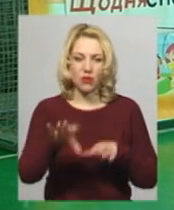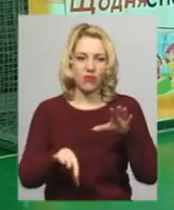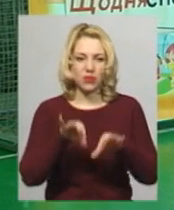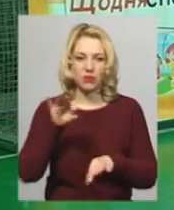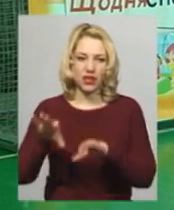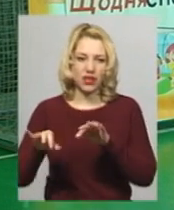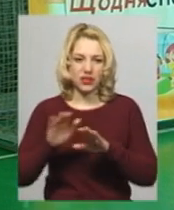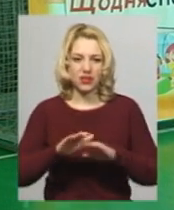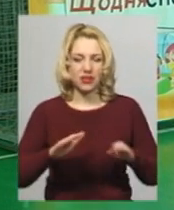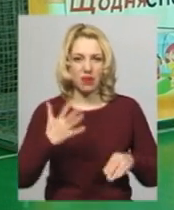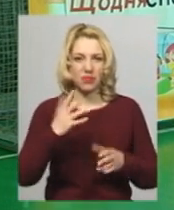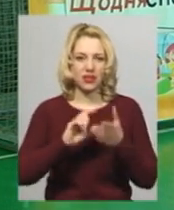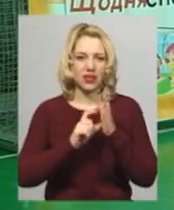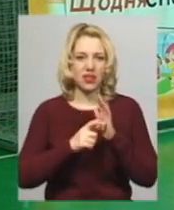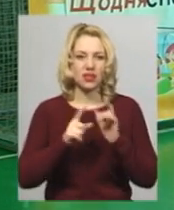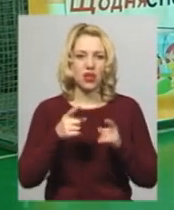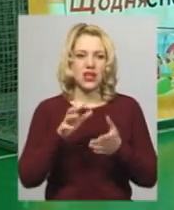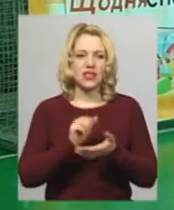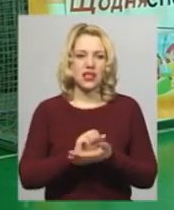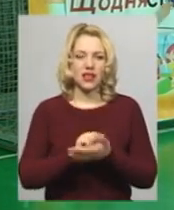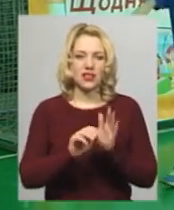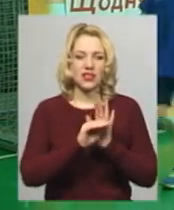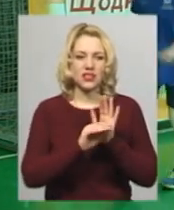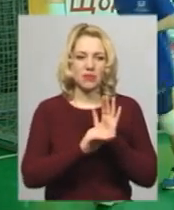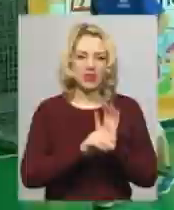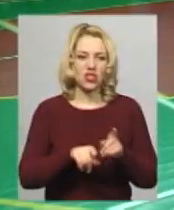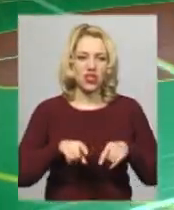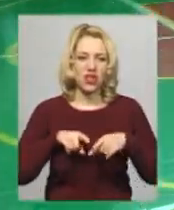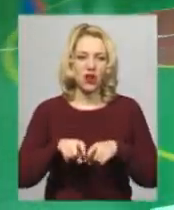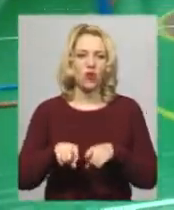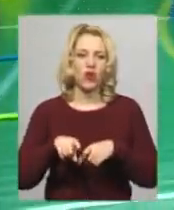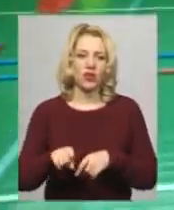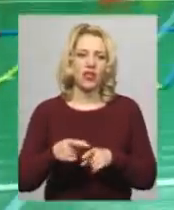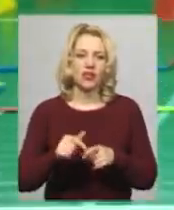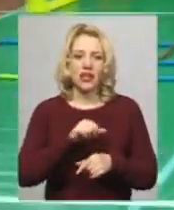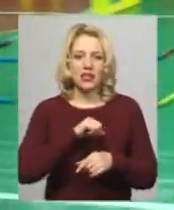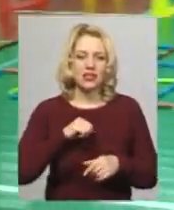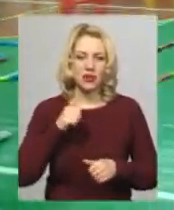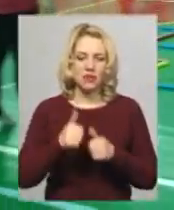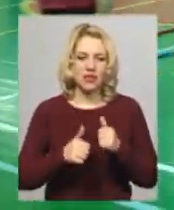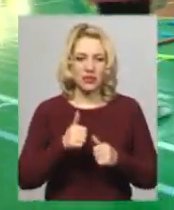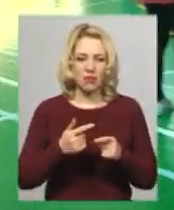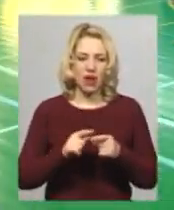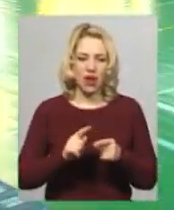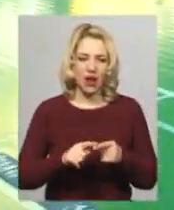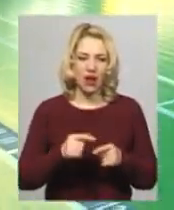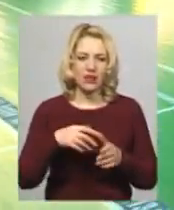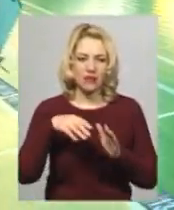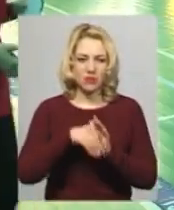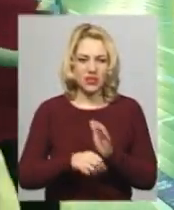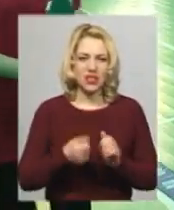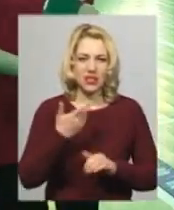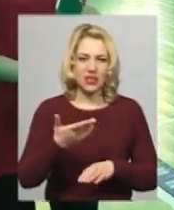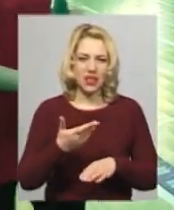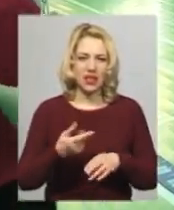'ятикласників, до систематичних занять з легкої атлетики. Самі змагання міщить кілька складових, пояснює директор міського центру по